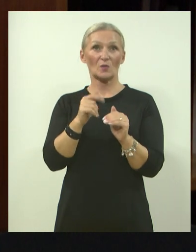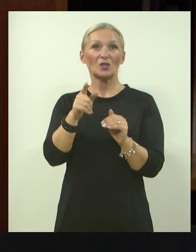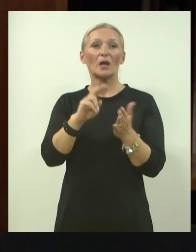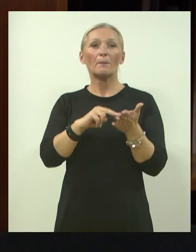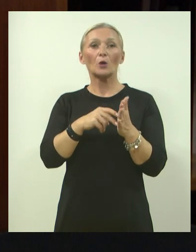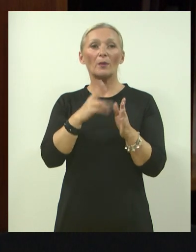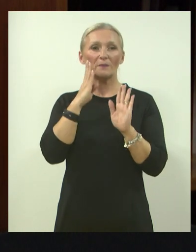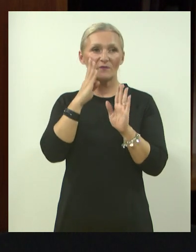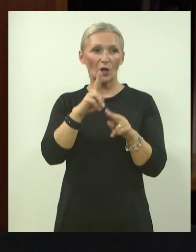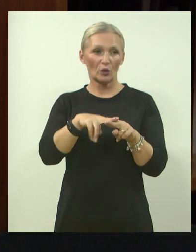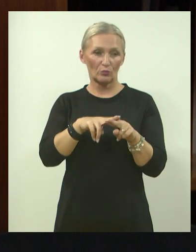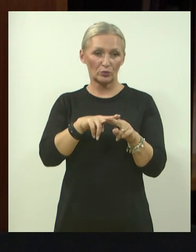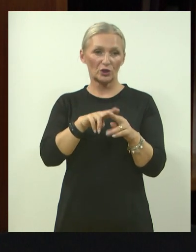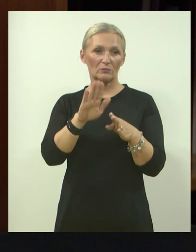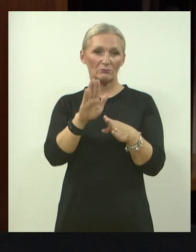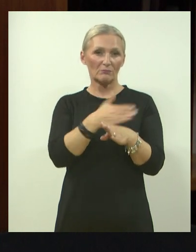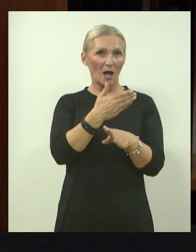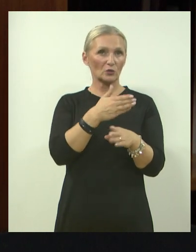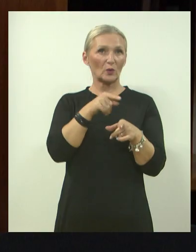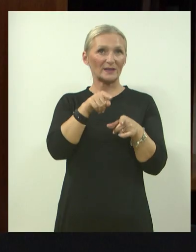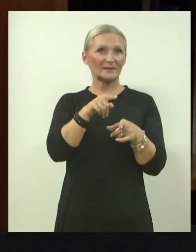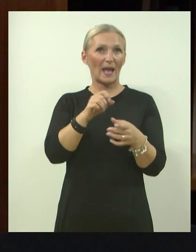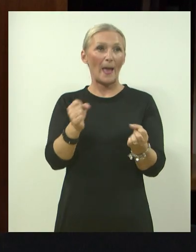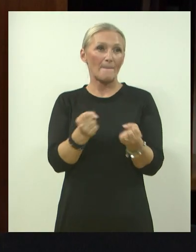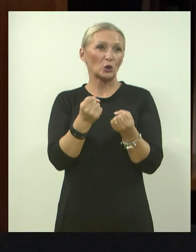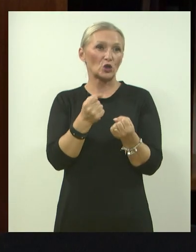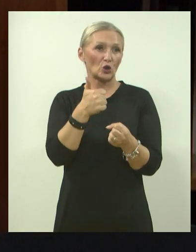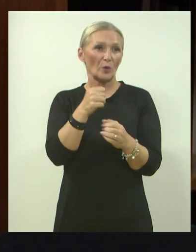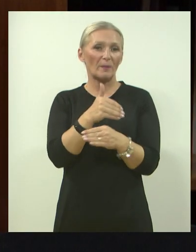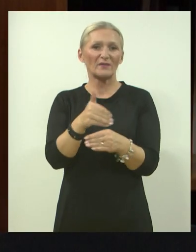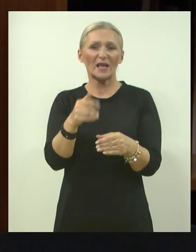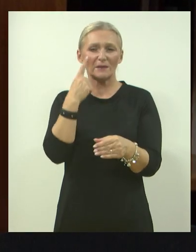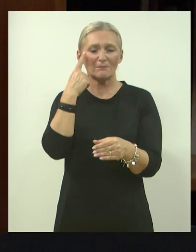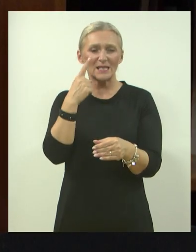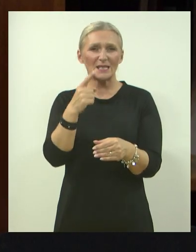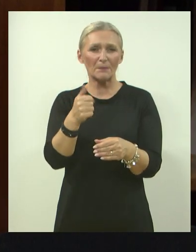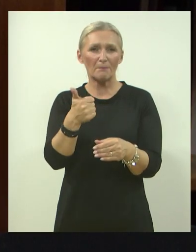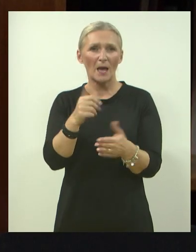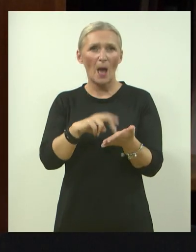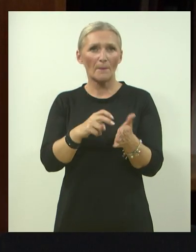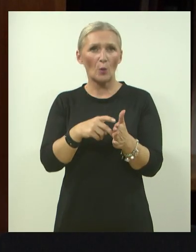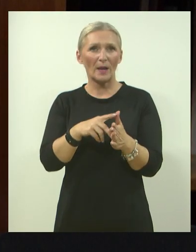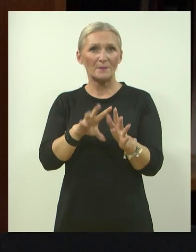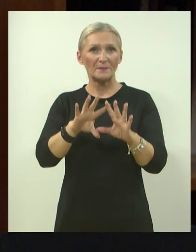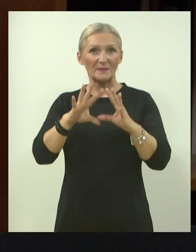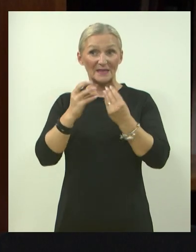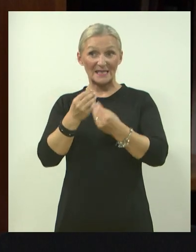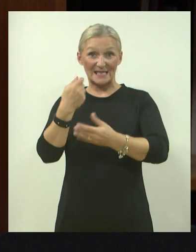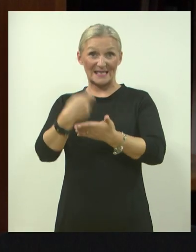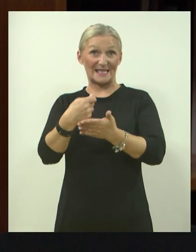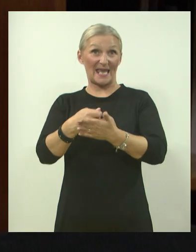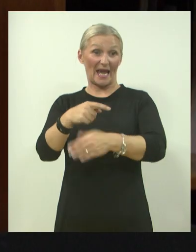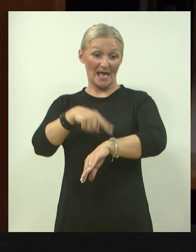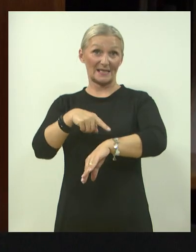vjerujem da će se spremano otkloniti te poteškoće. U prvom redu tu mislim na cijenu sata rada vidjećeg